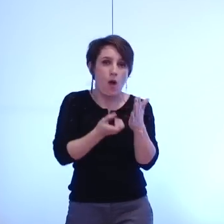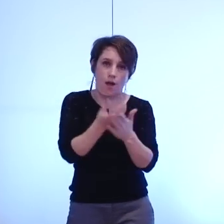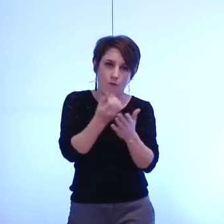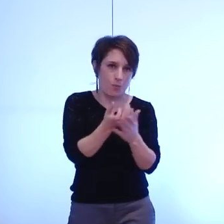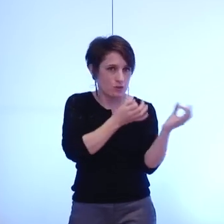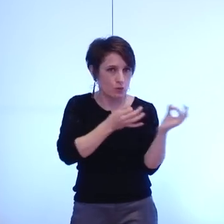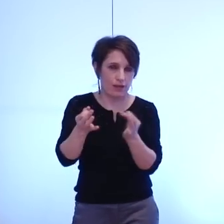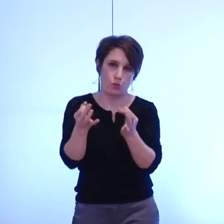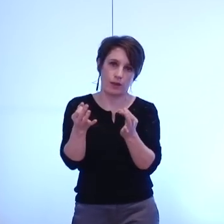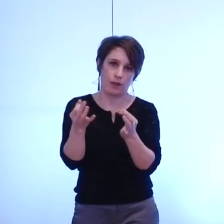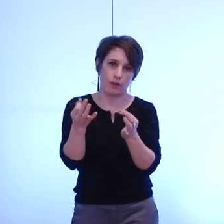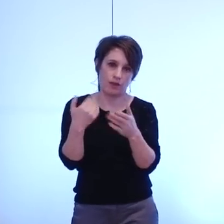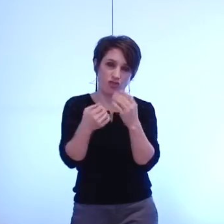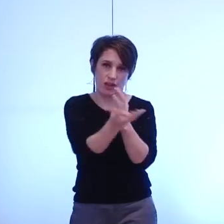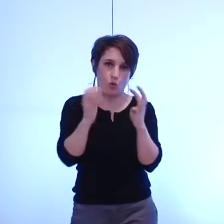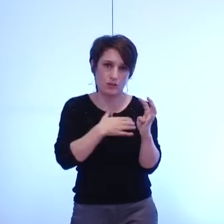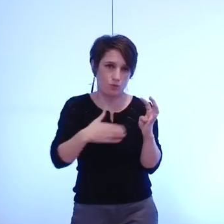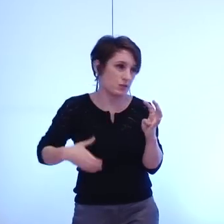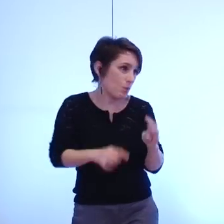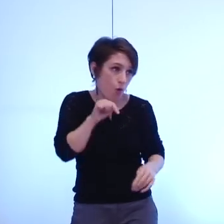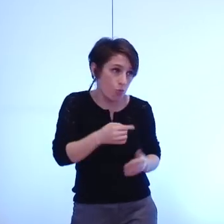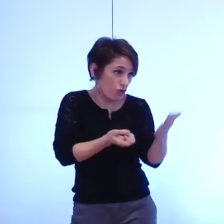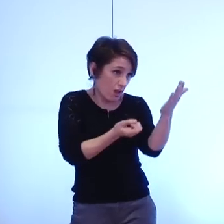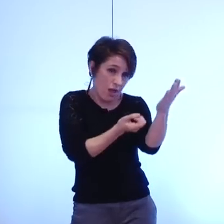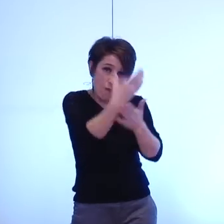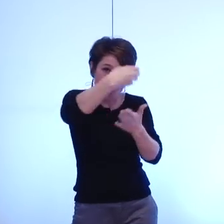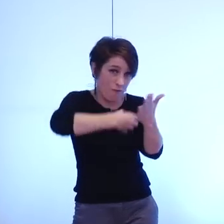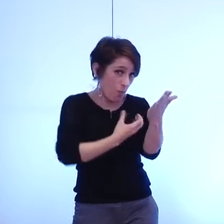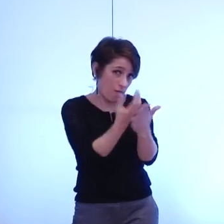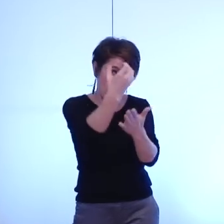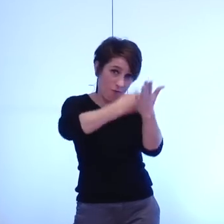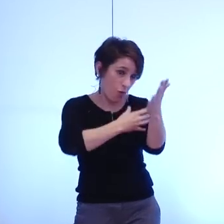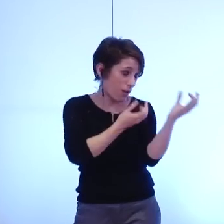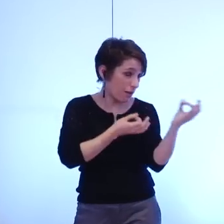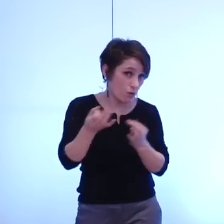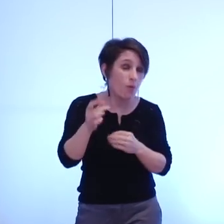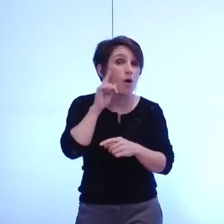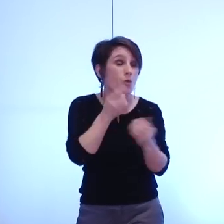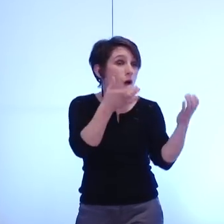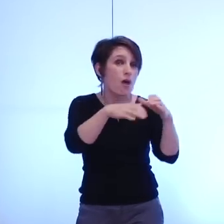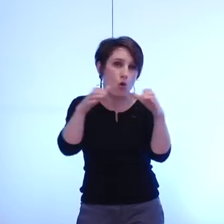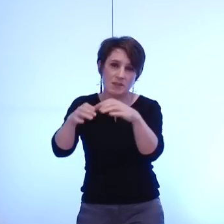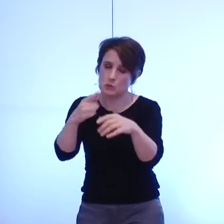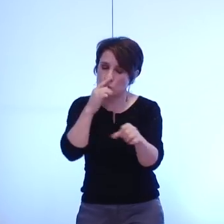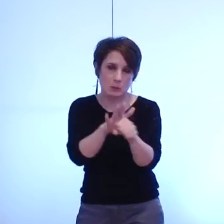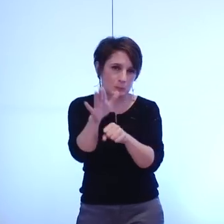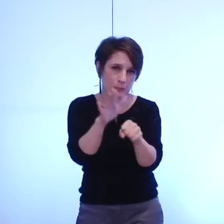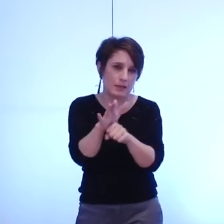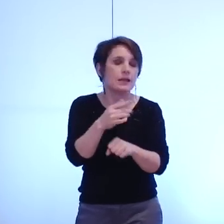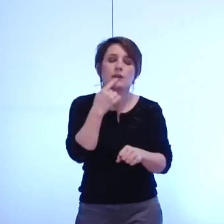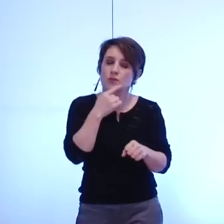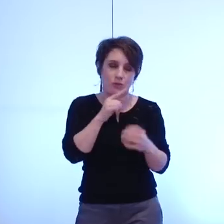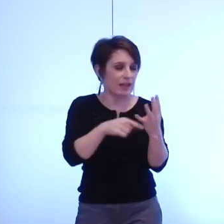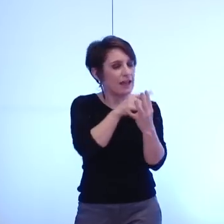toute façon des modalités d'information et de retour parce que ce sera indispensable les commissions seules ne suffiront pas voilà donc on votera les quatre